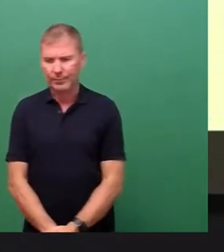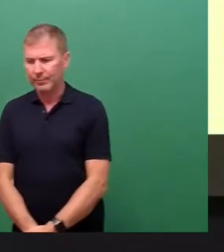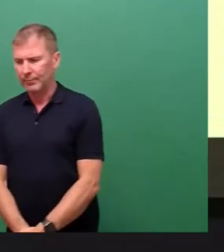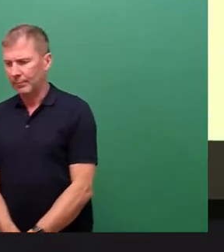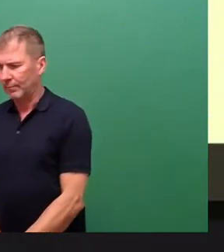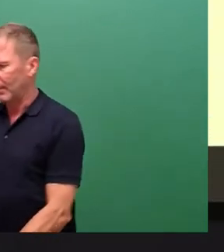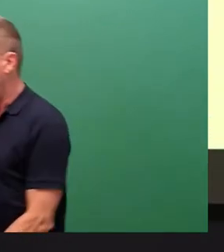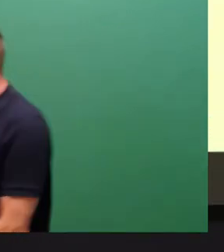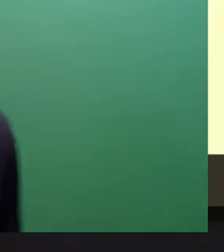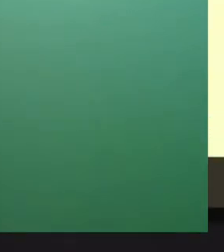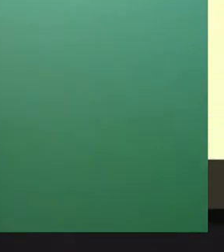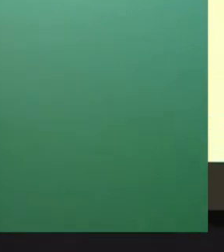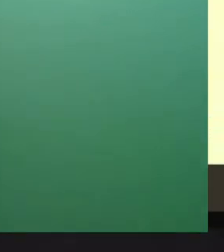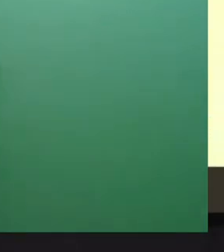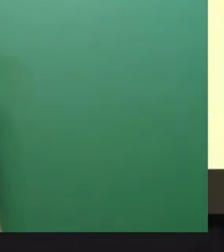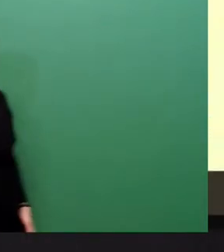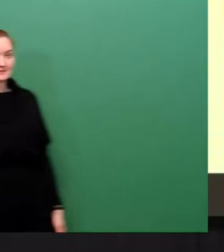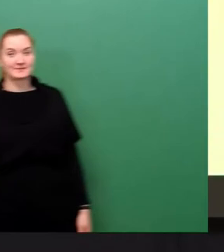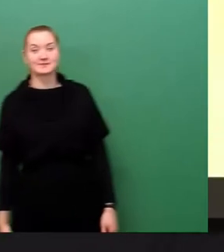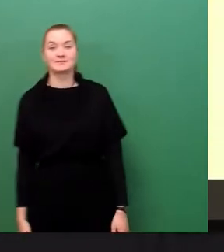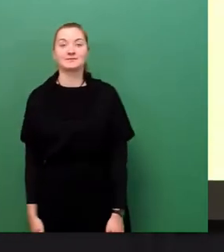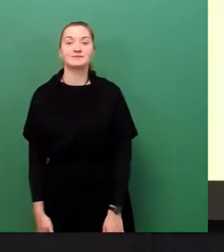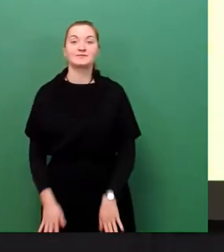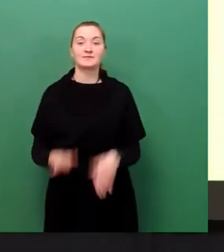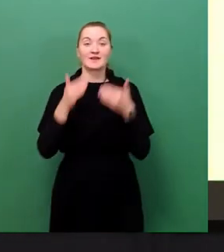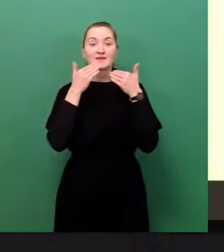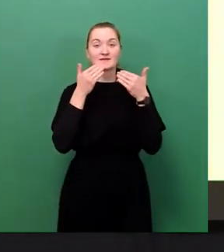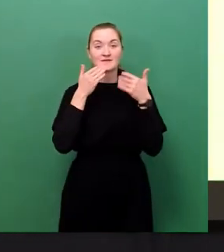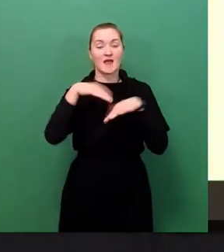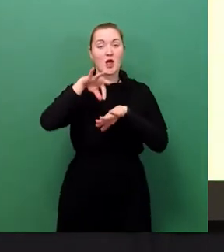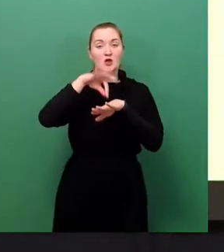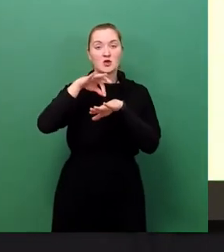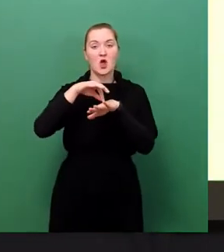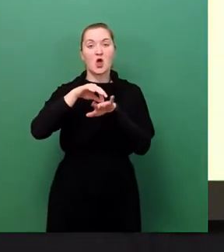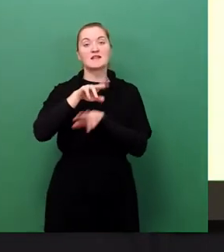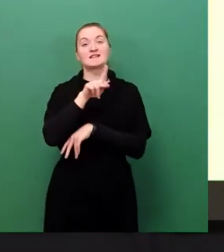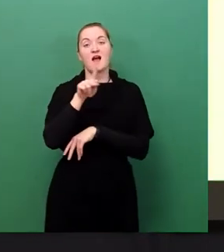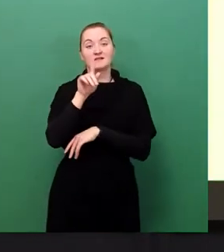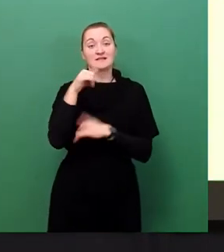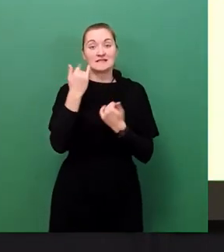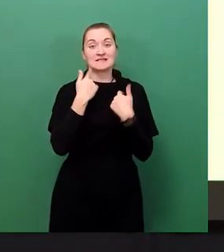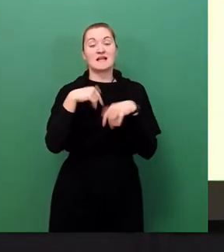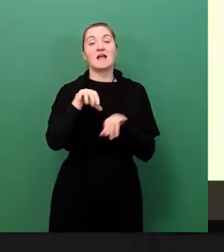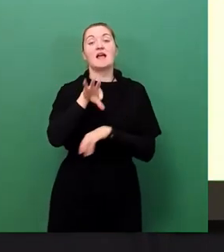Vielen Dank, Frau Dr. Kartner. Als nächstes ist die FDP-Fraktion an der Reihe, Herr Maloney.